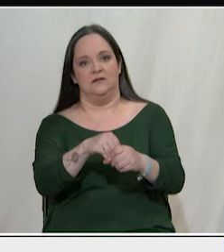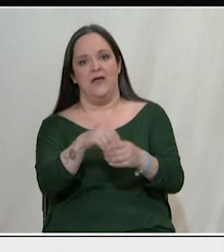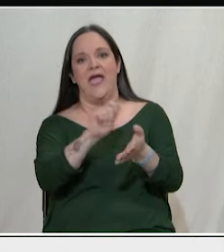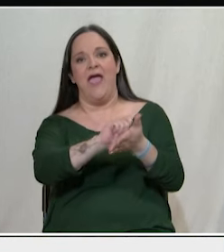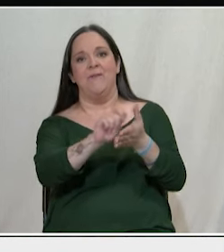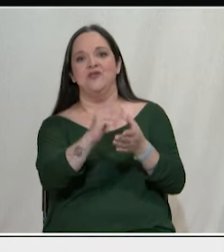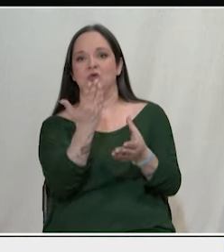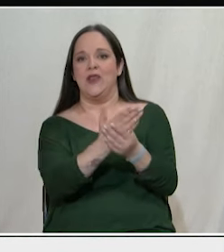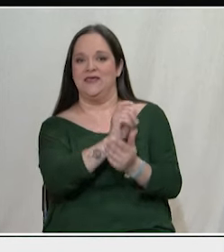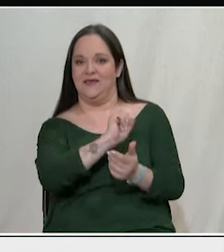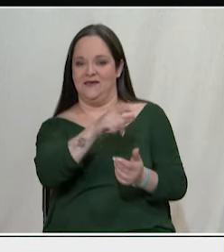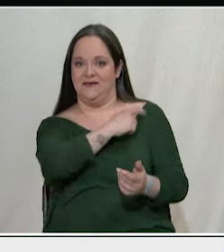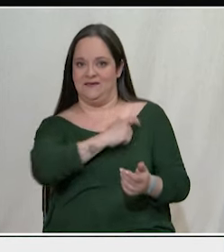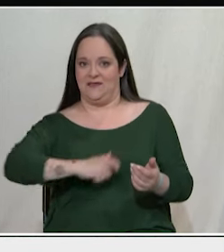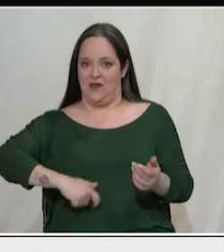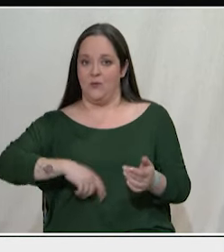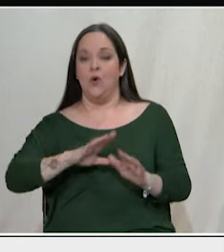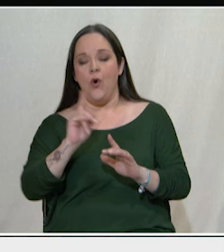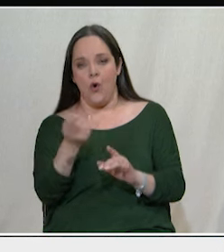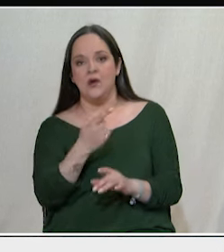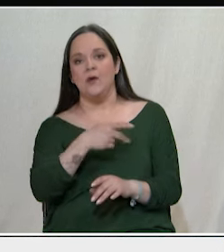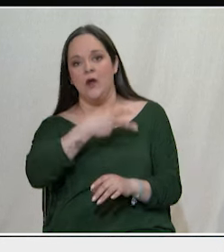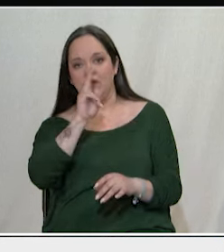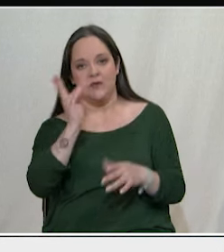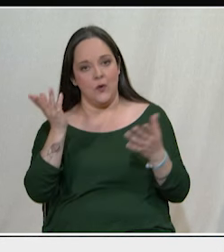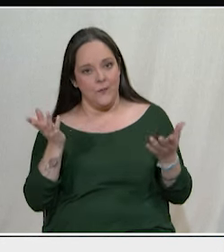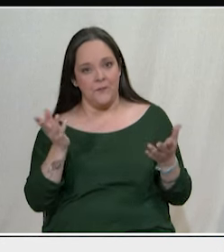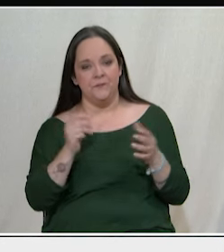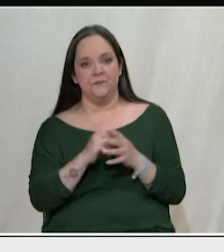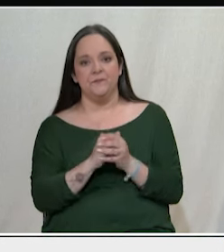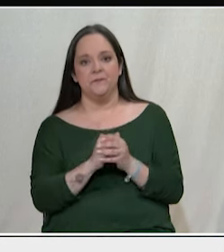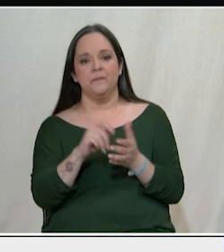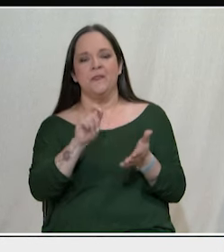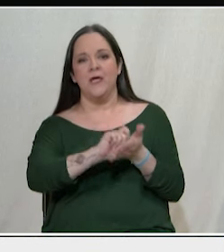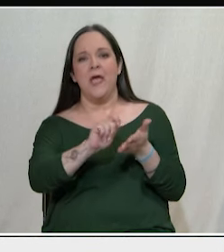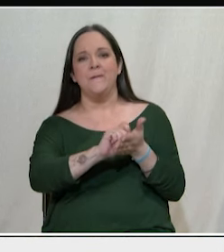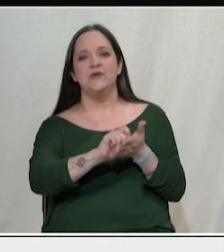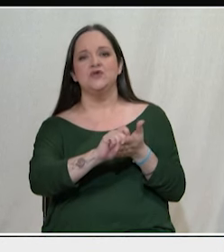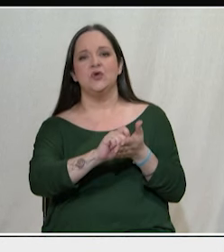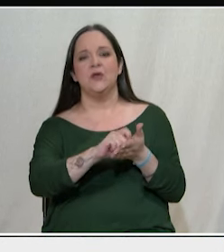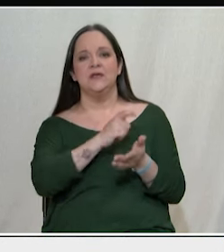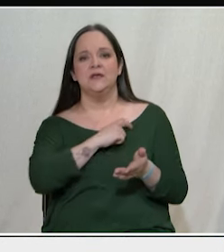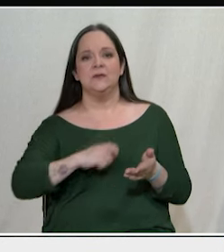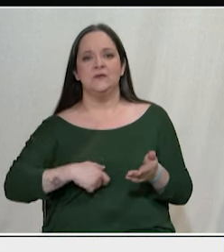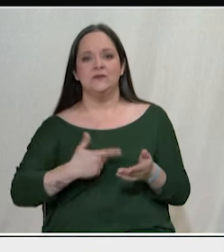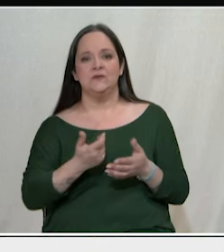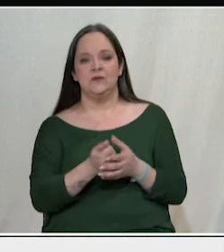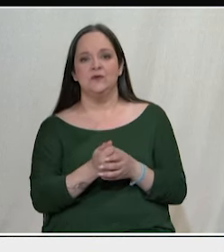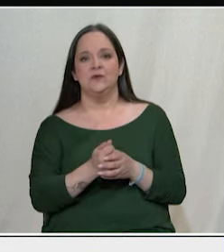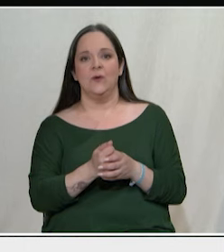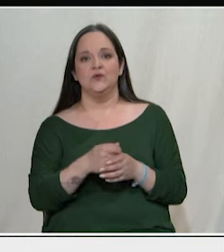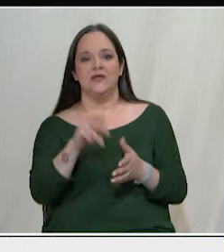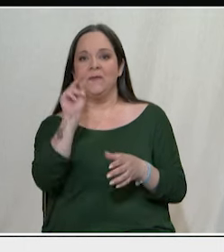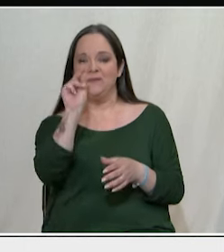μπορεί και αυτό να χρησιμοποιηθεί βέβαια από όλους τους πολίτες την επιστολική ψήφο, όπως και την ψήφο των αποδείμων εμείς τις